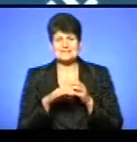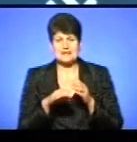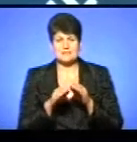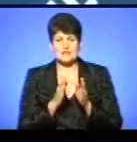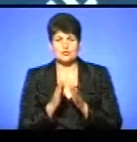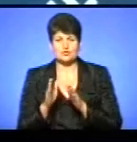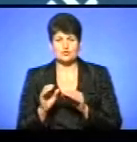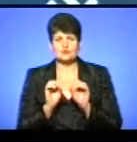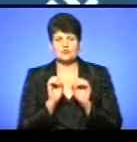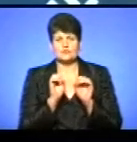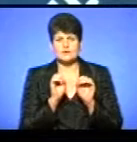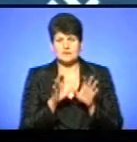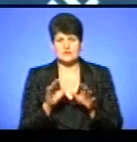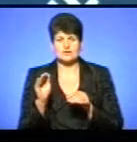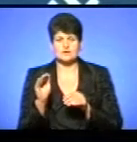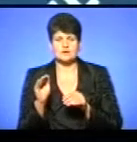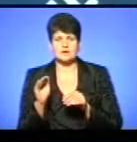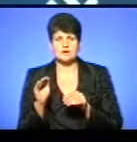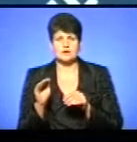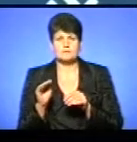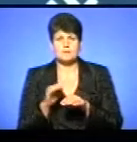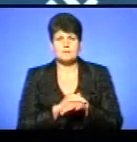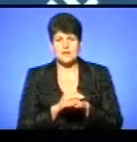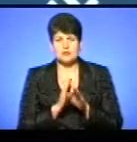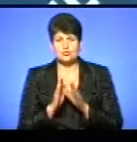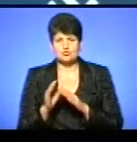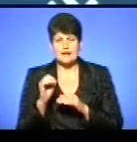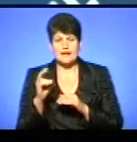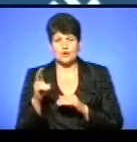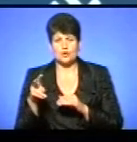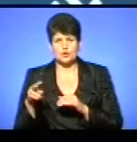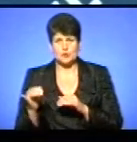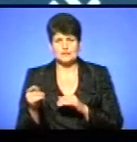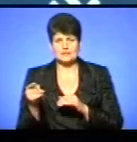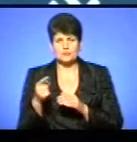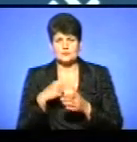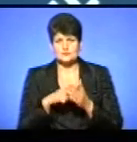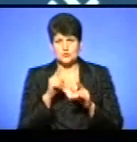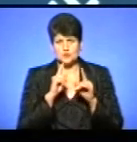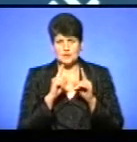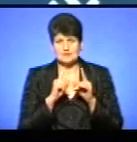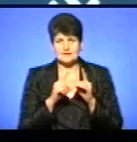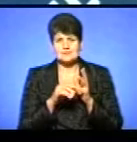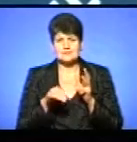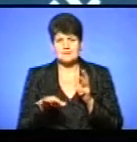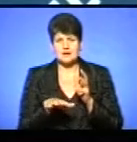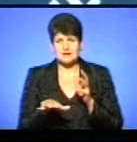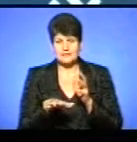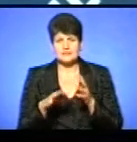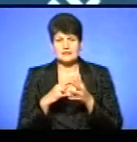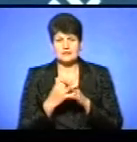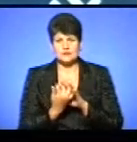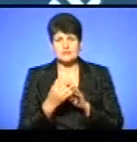відведення управління житлово-коммунального господарства, головустрою та екології Тернопільської міської ради земельних ділянок на